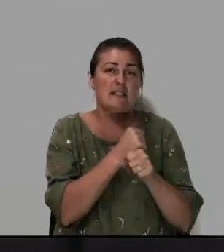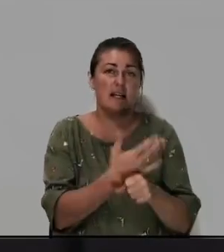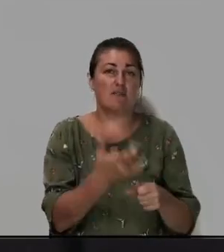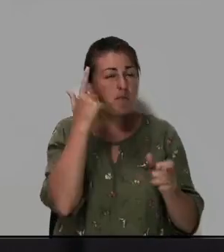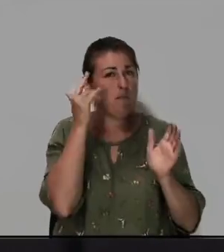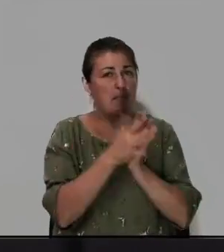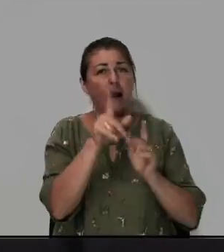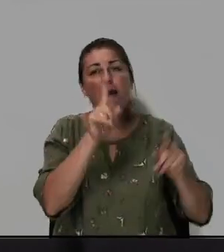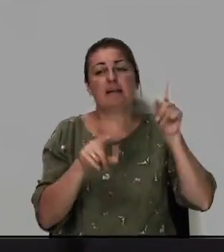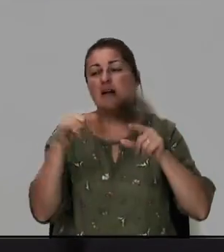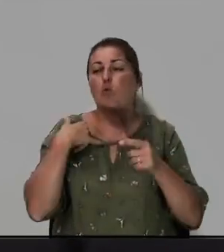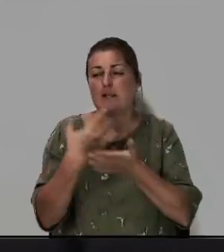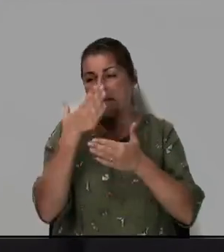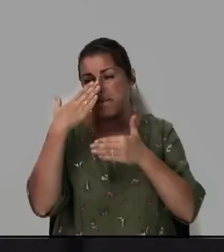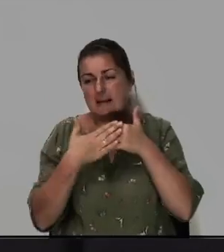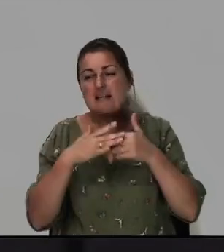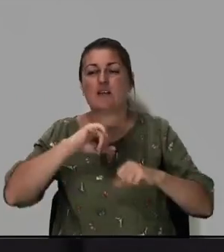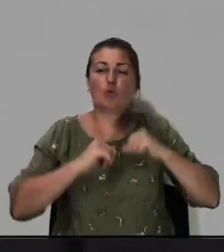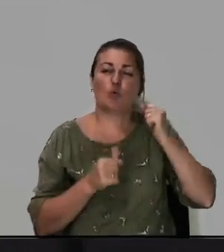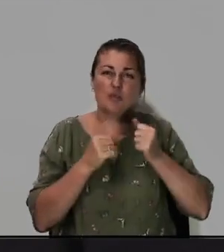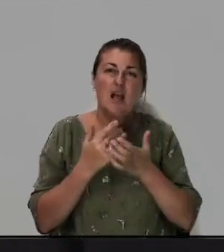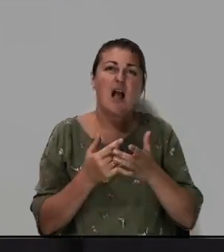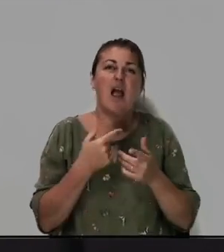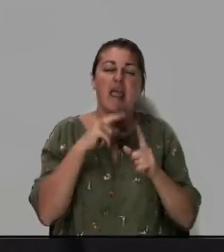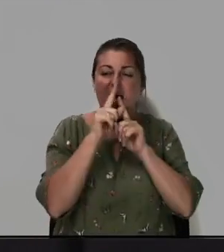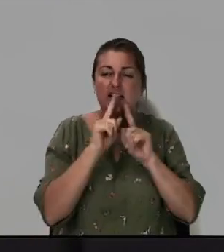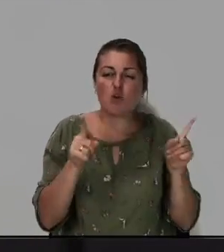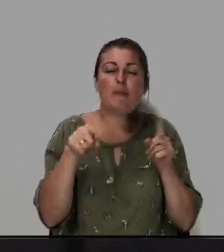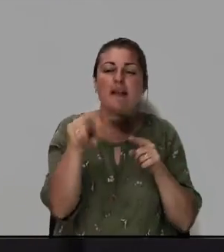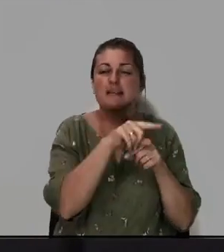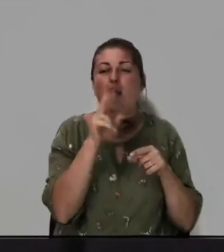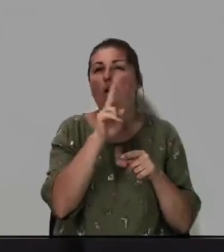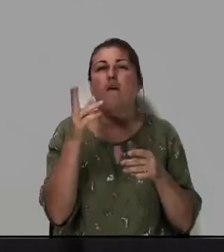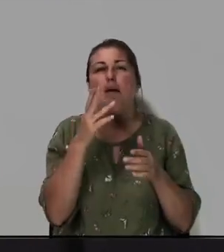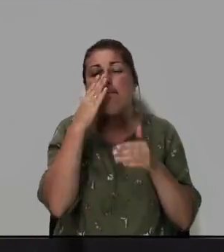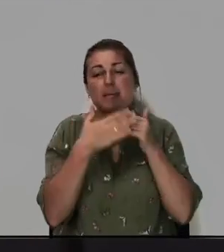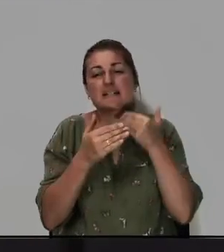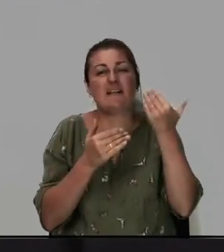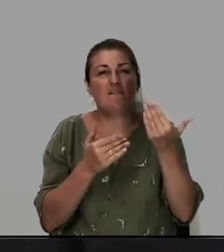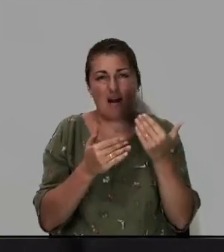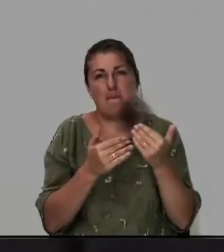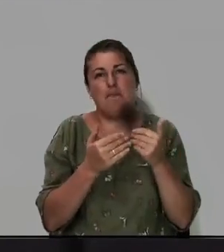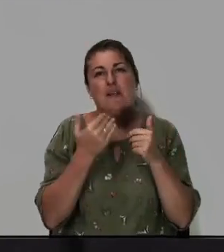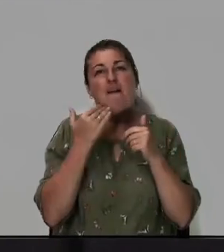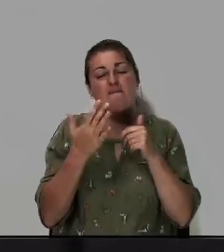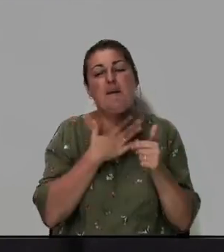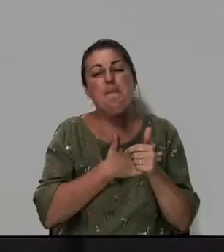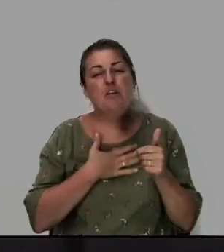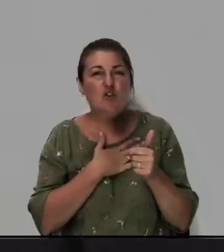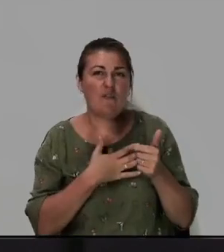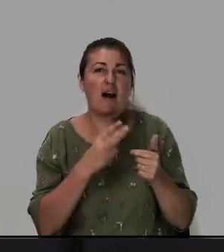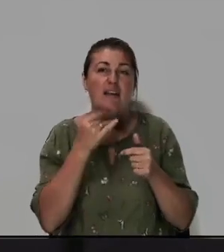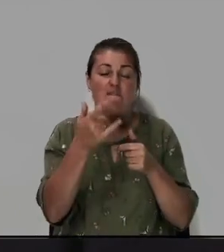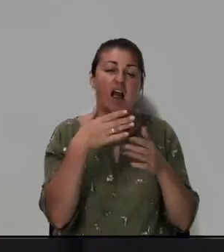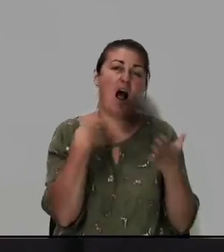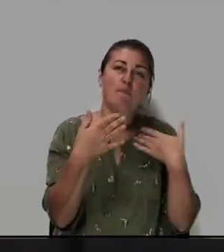Понимаете, иногда у вас есть близкие и друзья, и особенно те, которые близки вам, вы переживаете, и